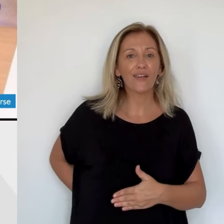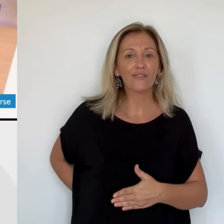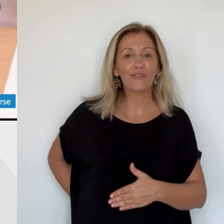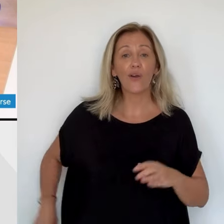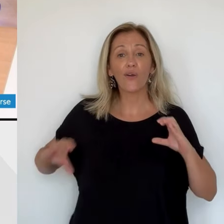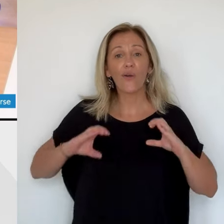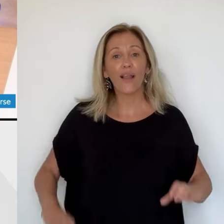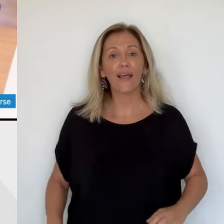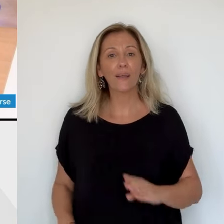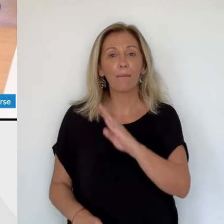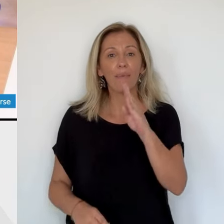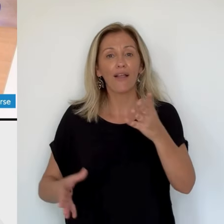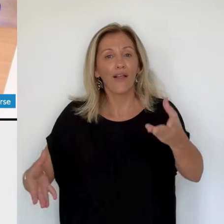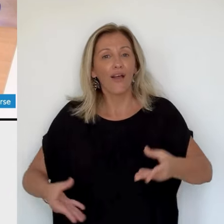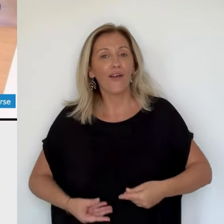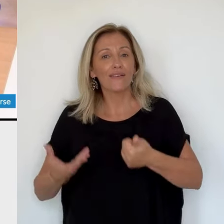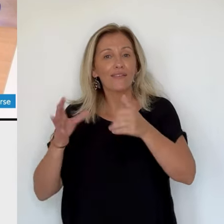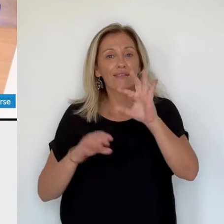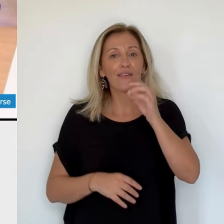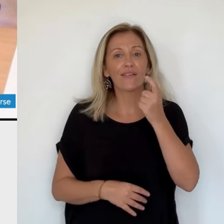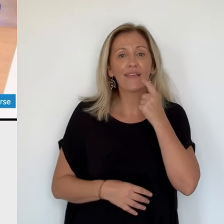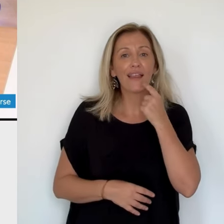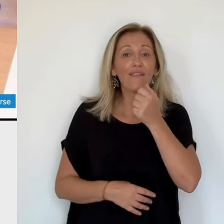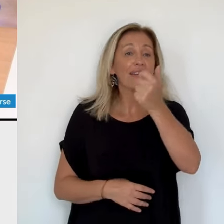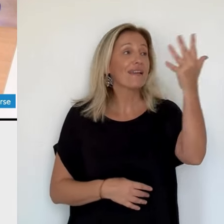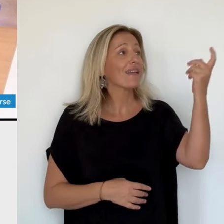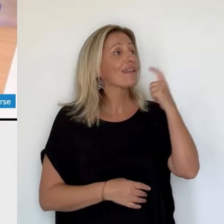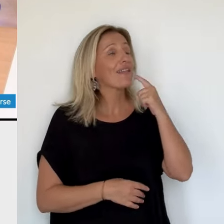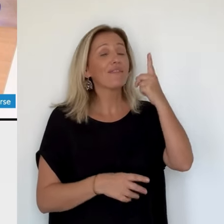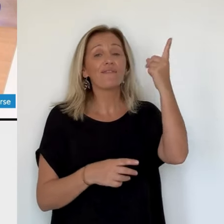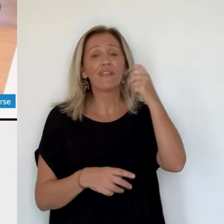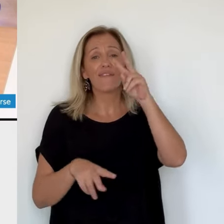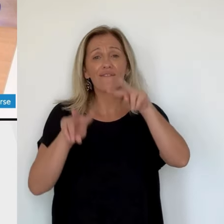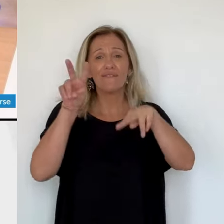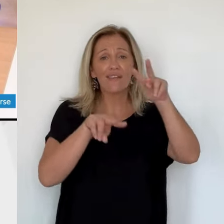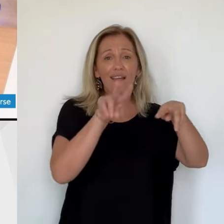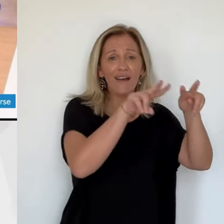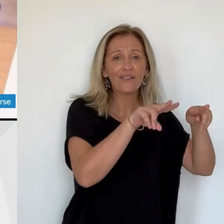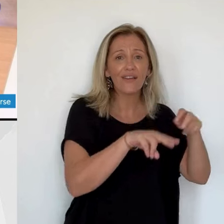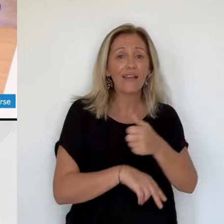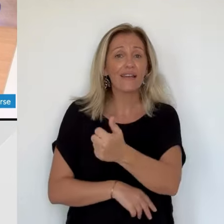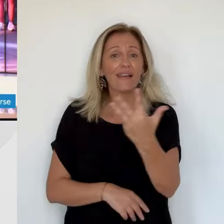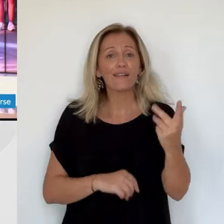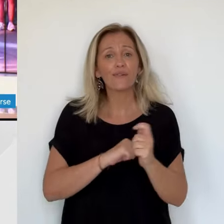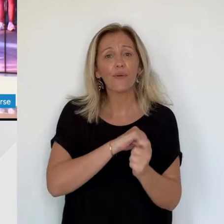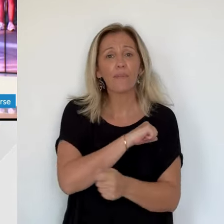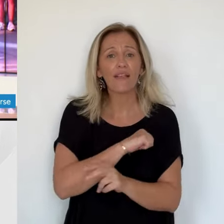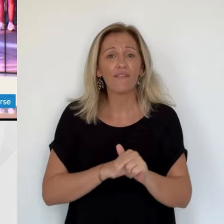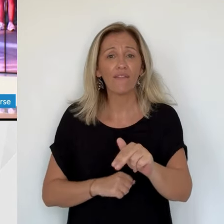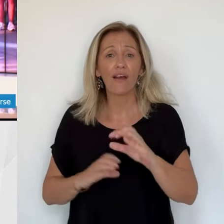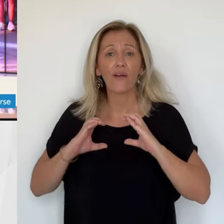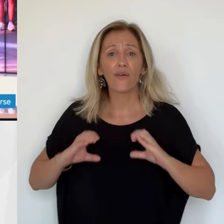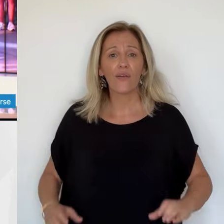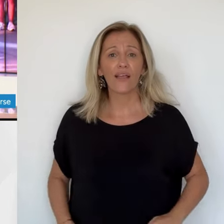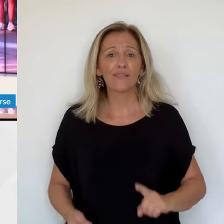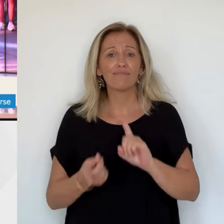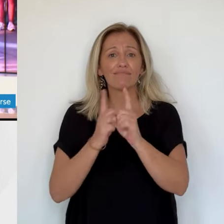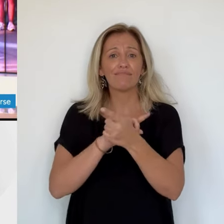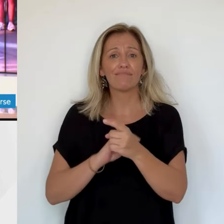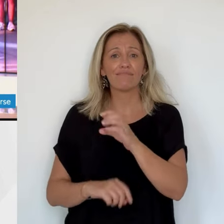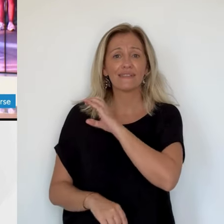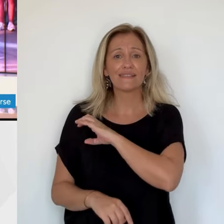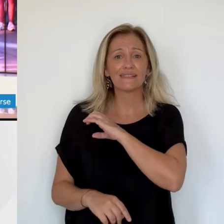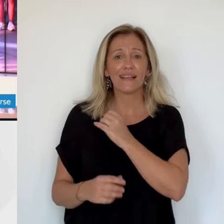dans la région ajaxienne qui accueille 650 élèves cette année, venus en partie des villages de la Gravone. D'ici quelques semaines, l